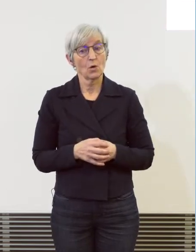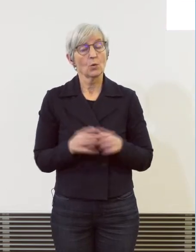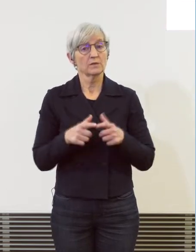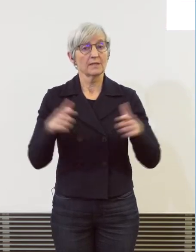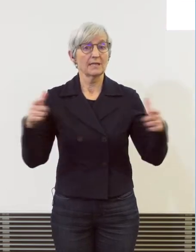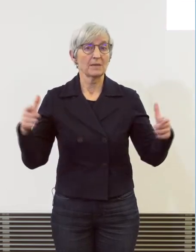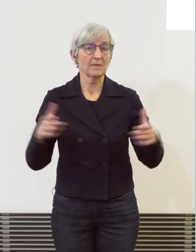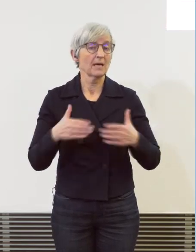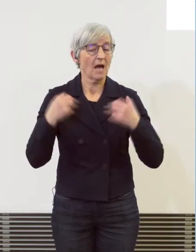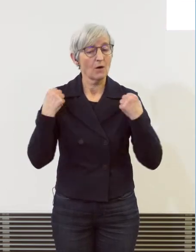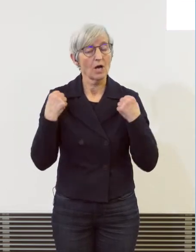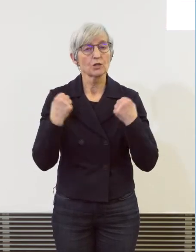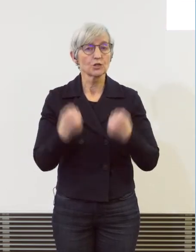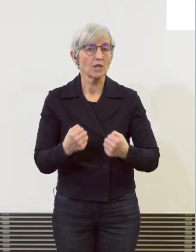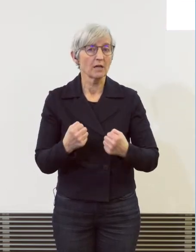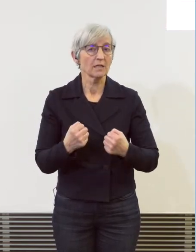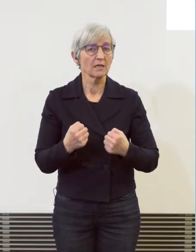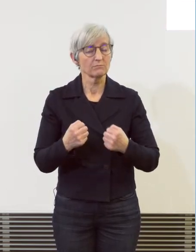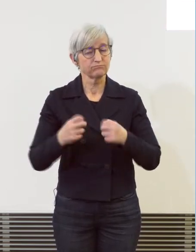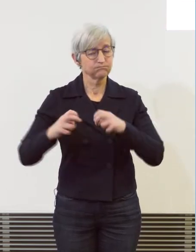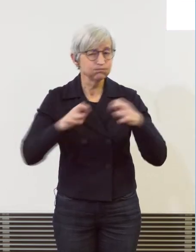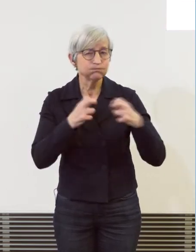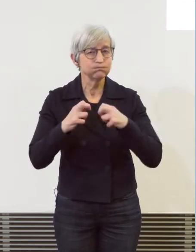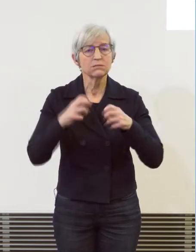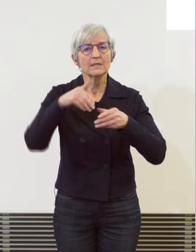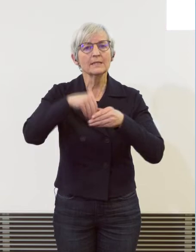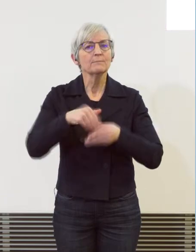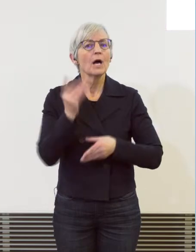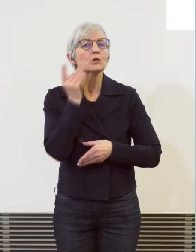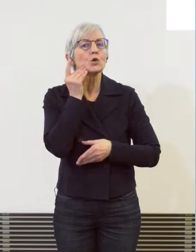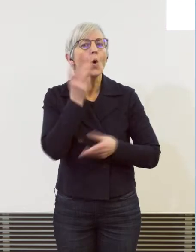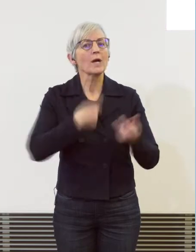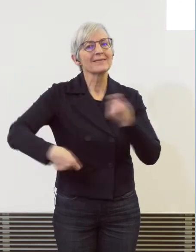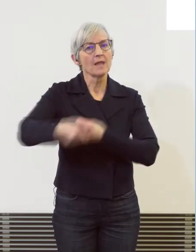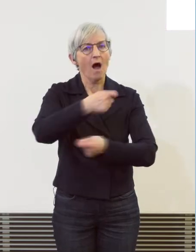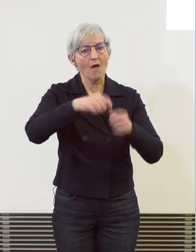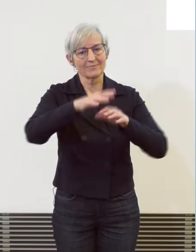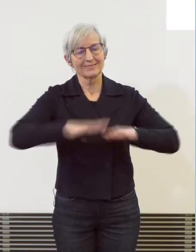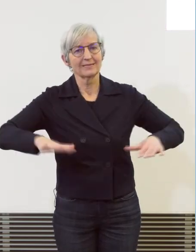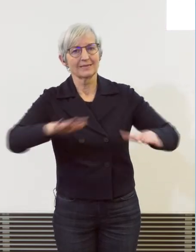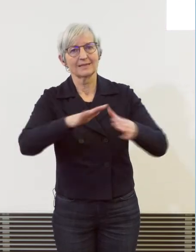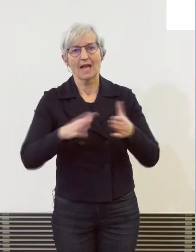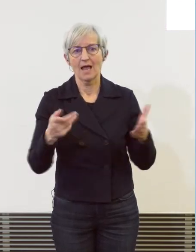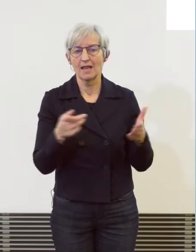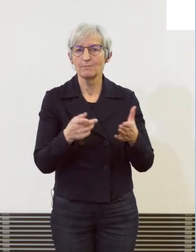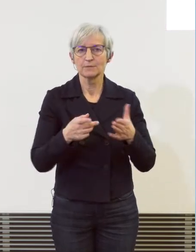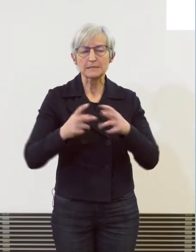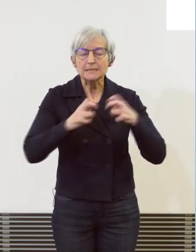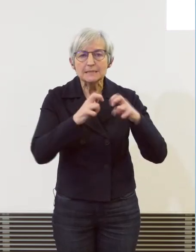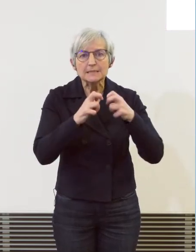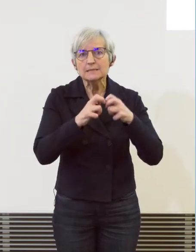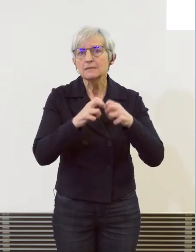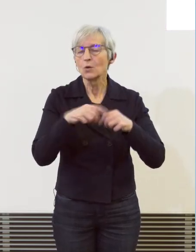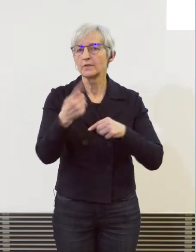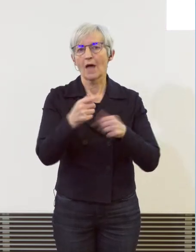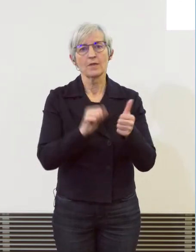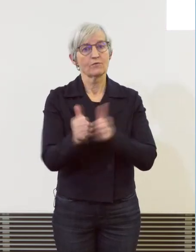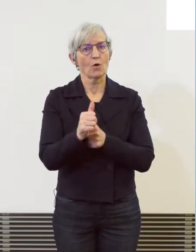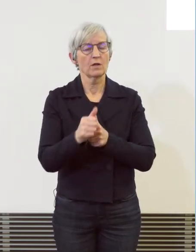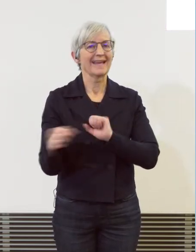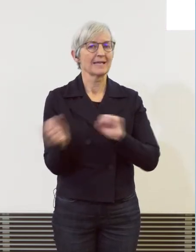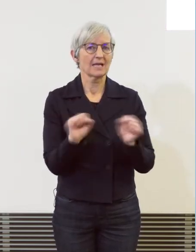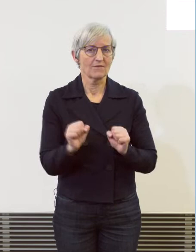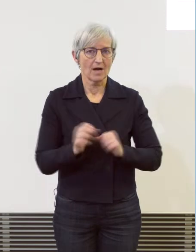Auseinandersetzungen im Drogenhandelsmilieu gekommen, wo zum Teil dann in schwerer Gewalt ausgeartet ist. Viele